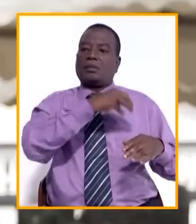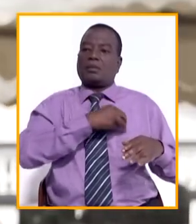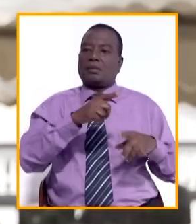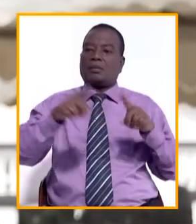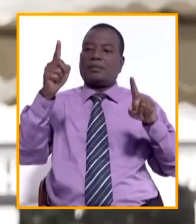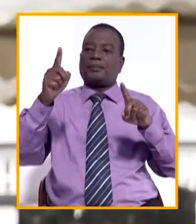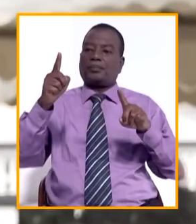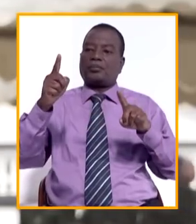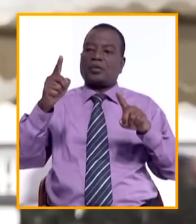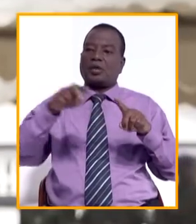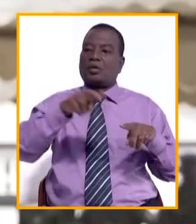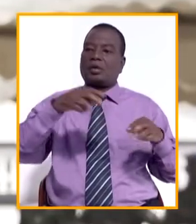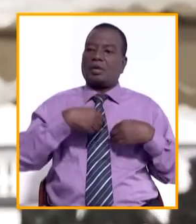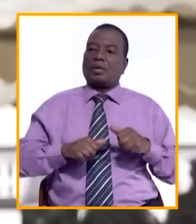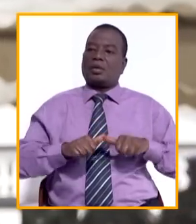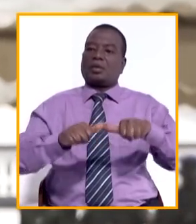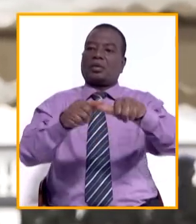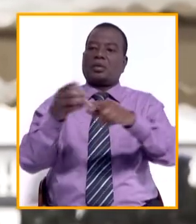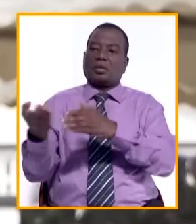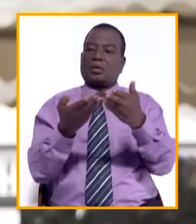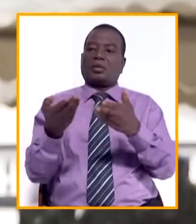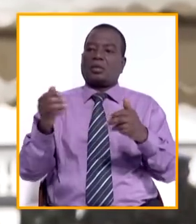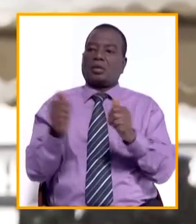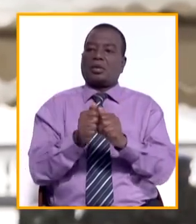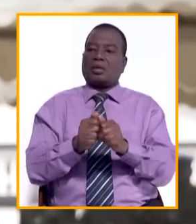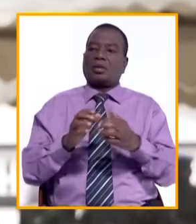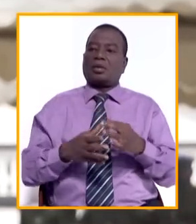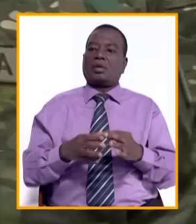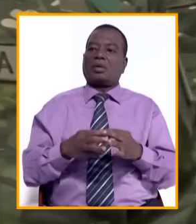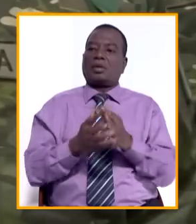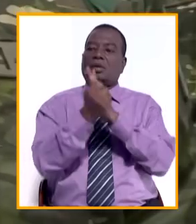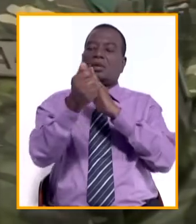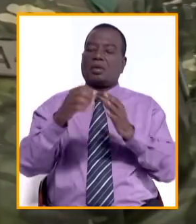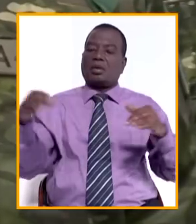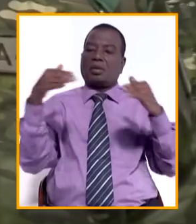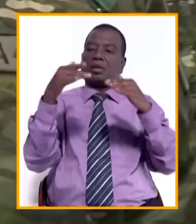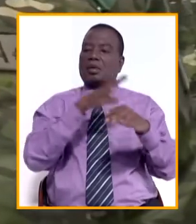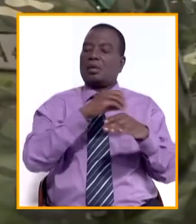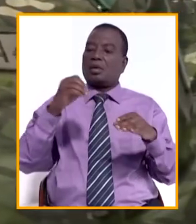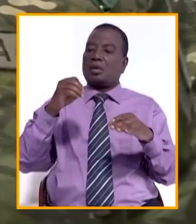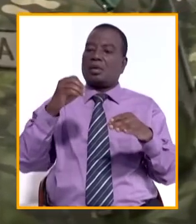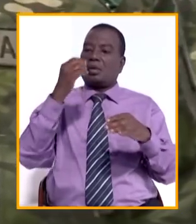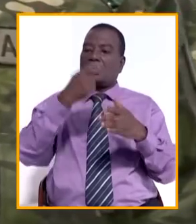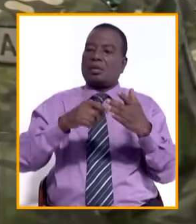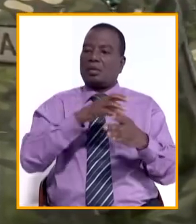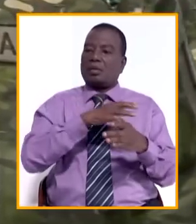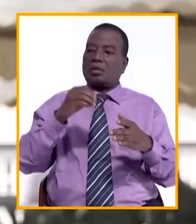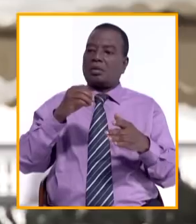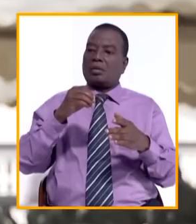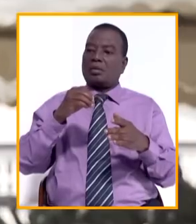Cependant, vous avez continué de servir avec une qualité égale, empreinte presque de stoïcisme,